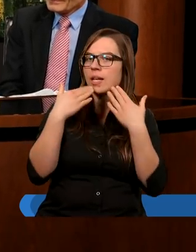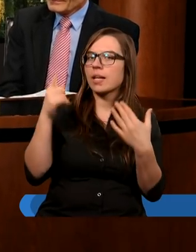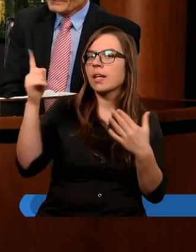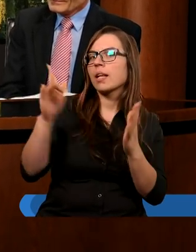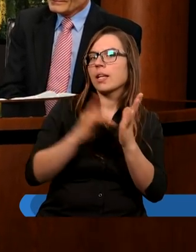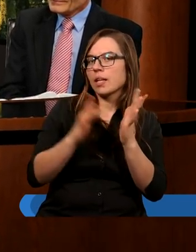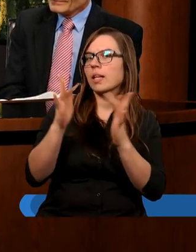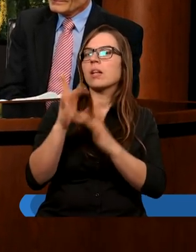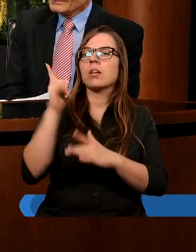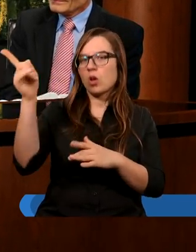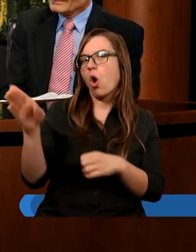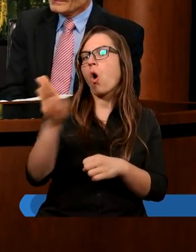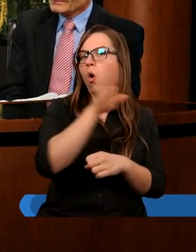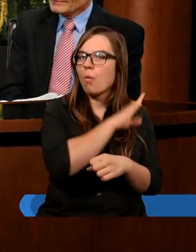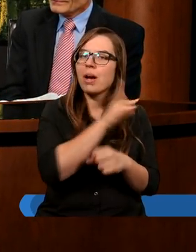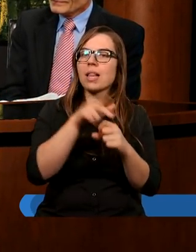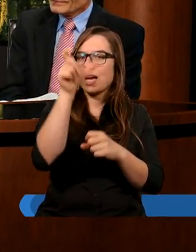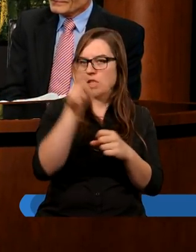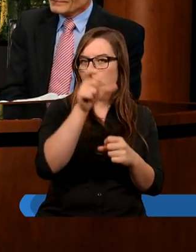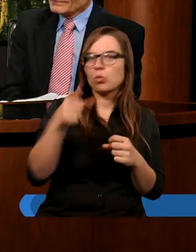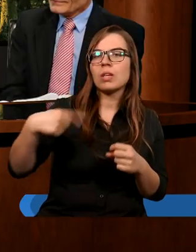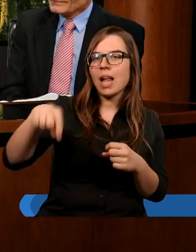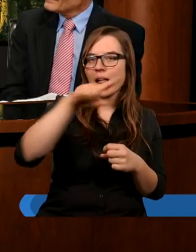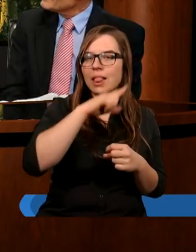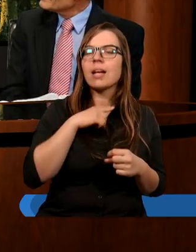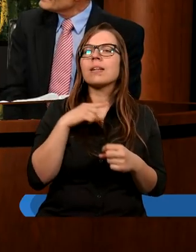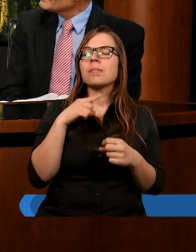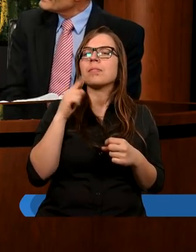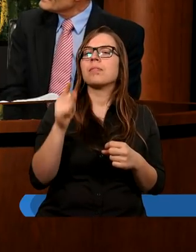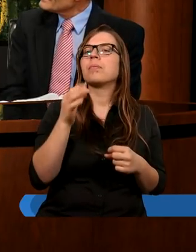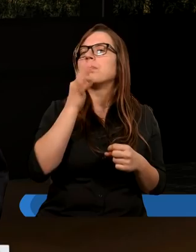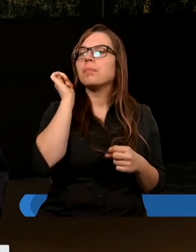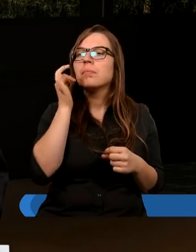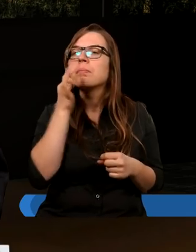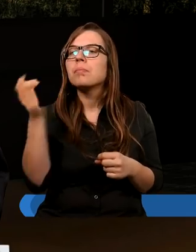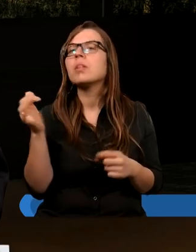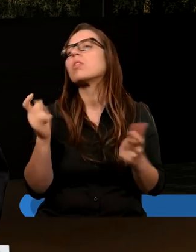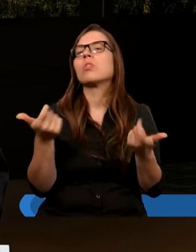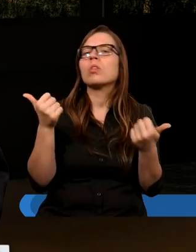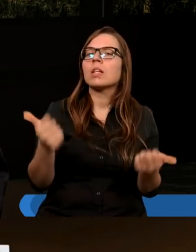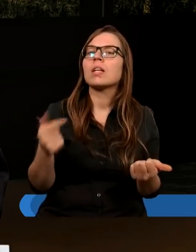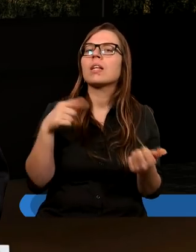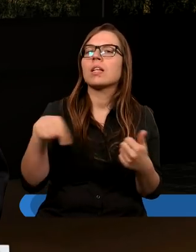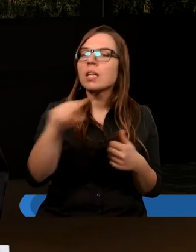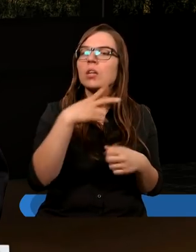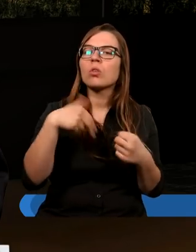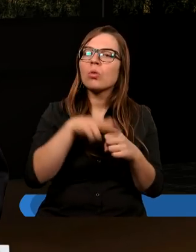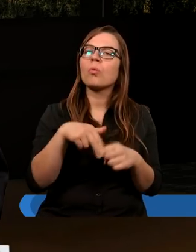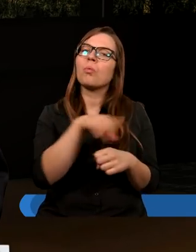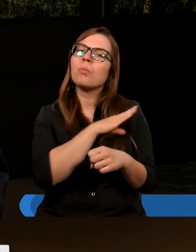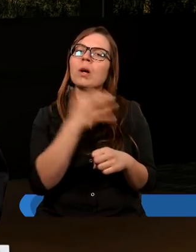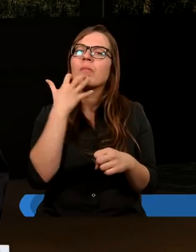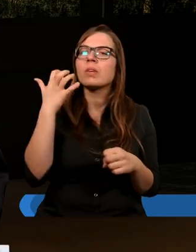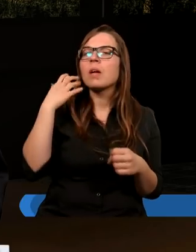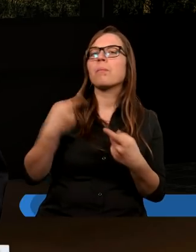Jezusowi, bo On umarł za nas. A ta osoba pyta mnie, no to co się stanie z tymi, którzy umarli